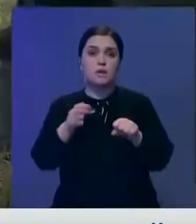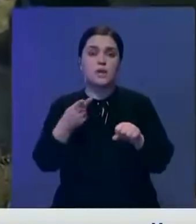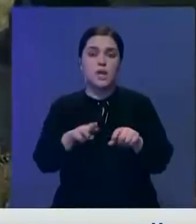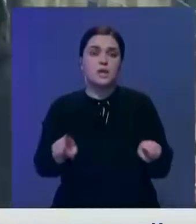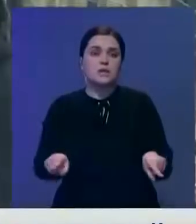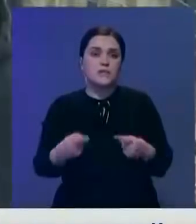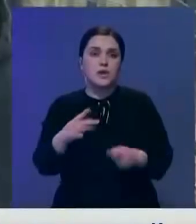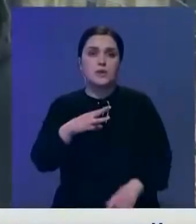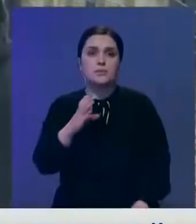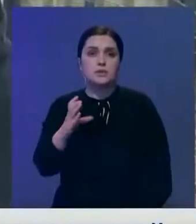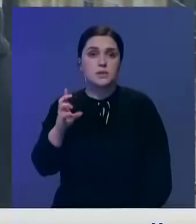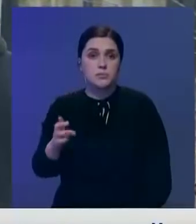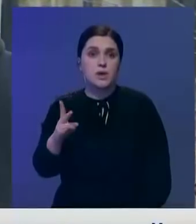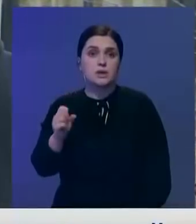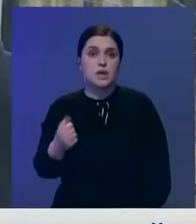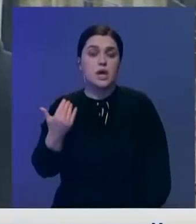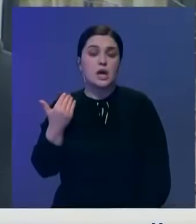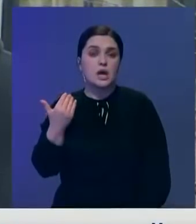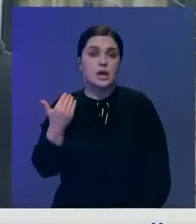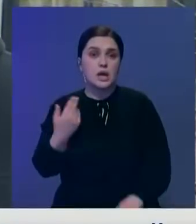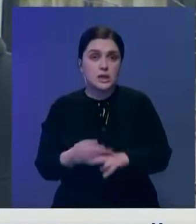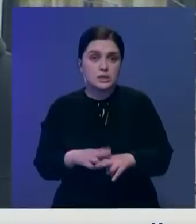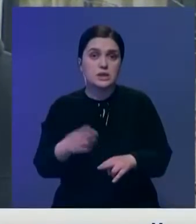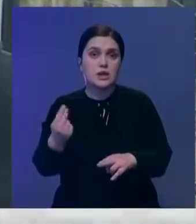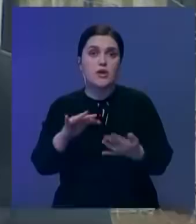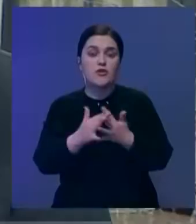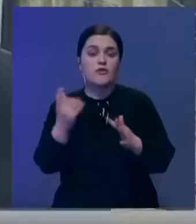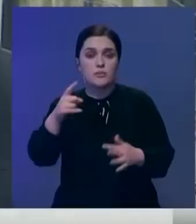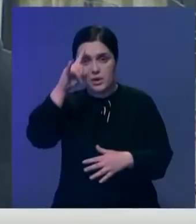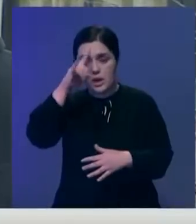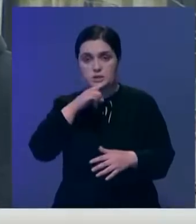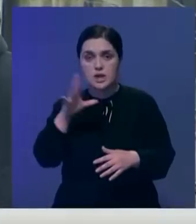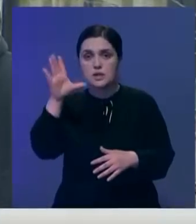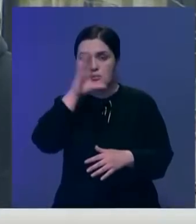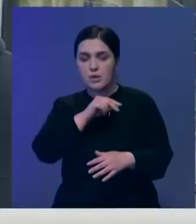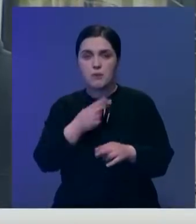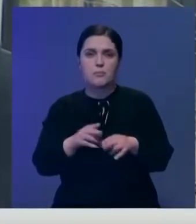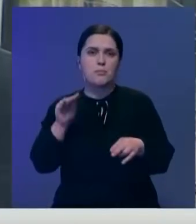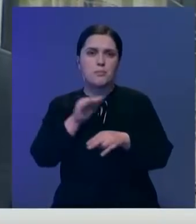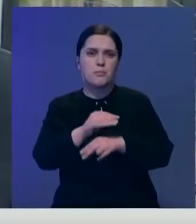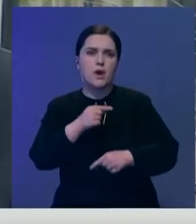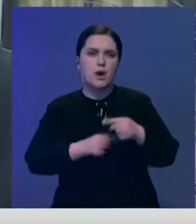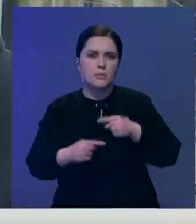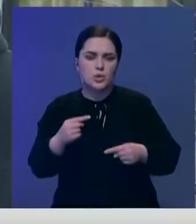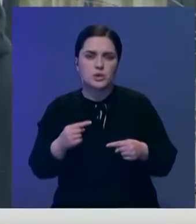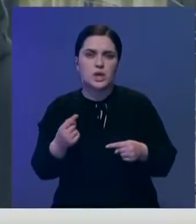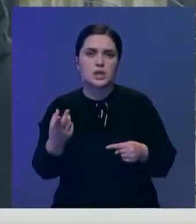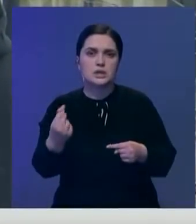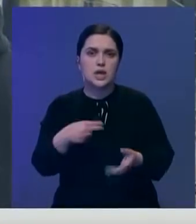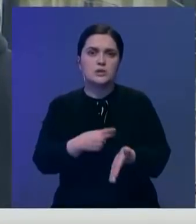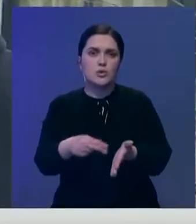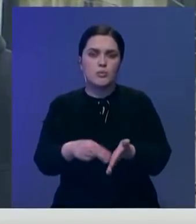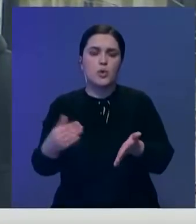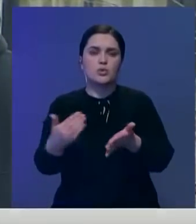МСБ. На эти средства фермеры Казахстана смогли пополнить оборотные средства, закупить